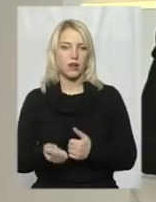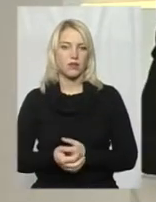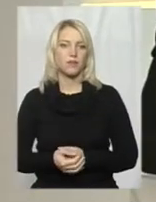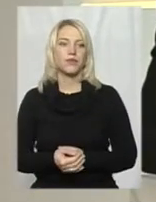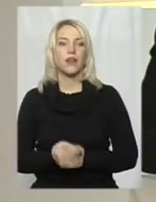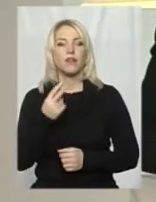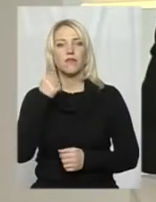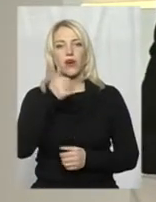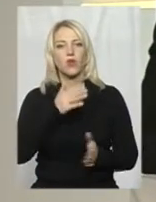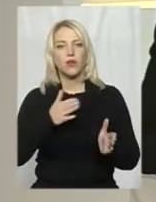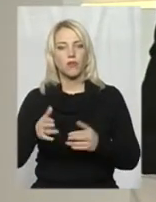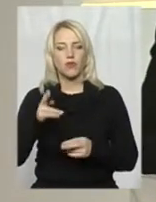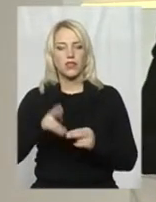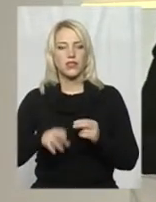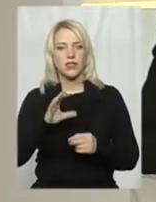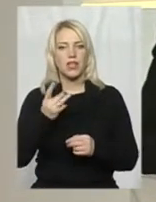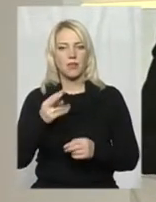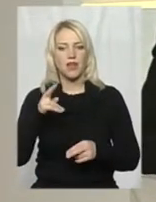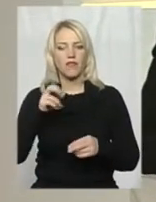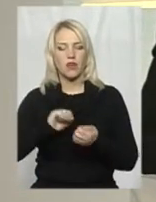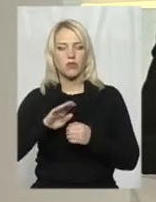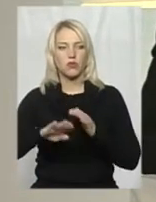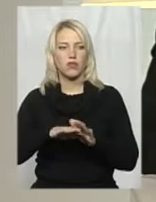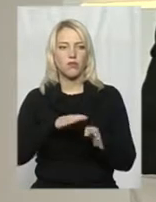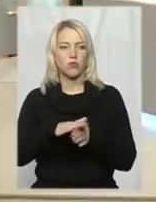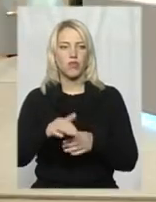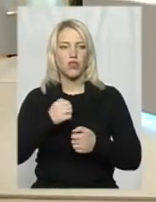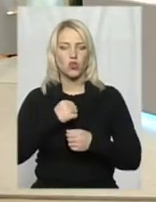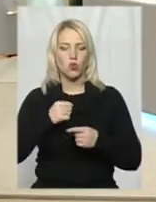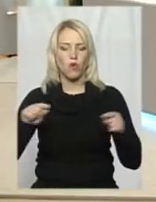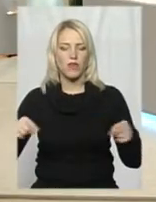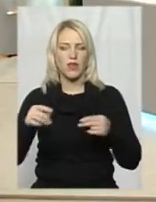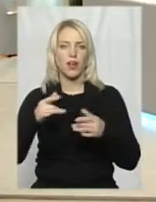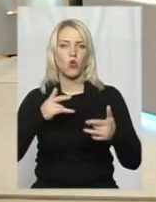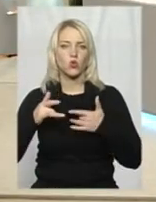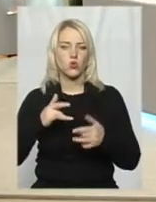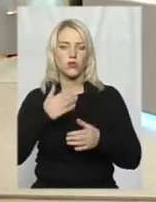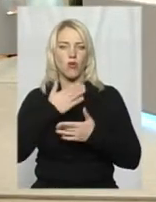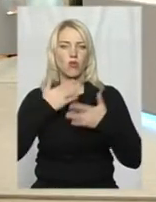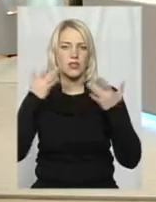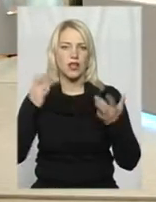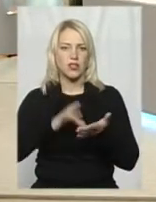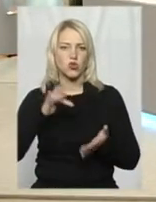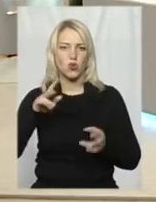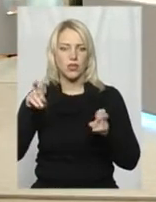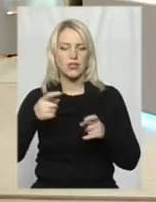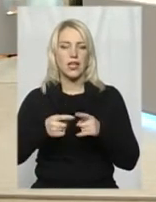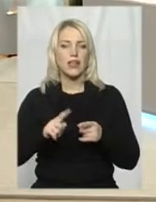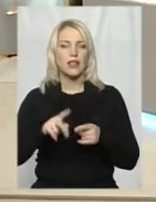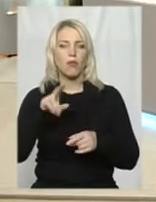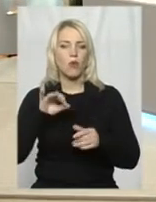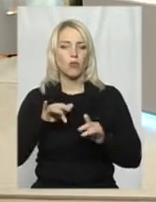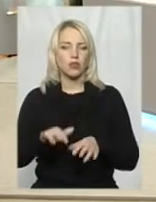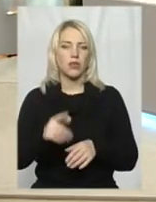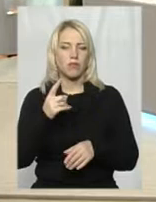Два роки поспіль, в кінці серпня, у Кам'янці-Подільському відбувалися військові реконструкції «Остання столиця». Це про події Першої світової війни.